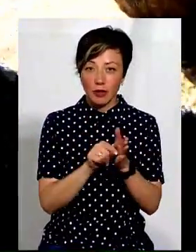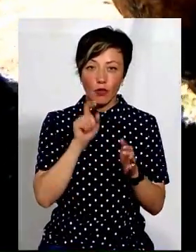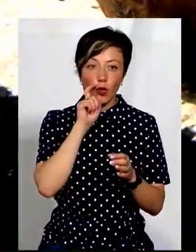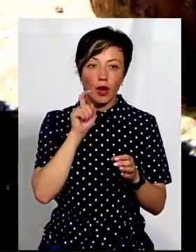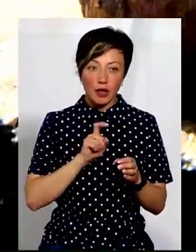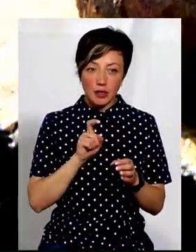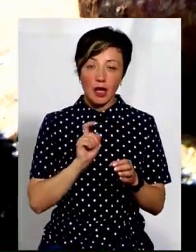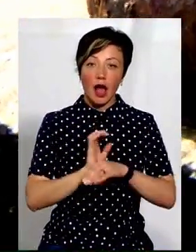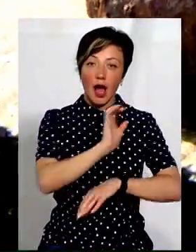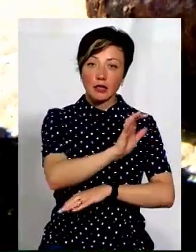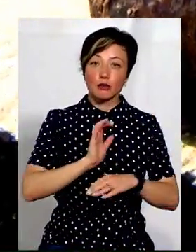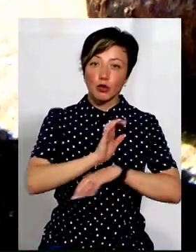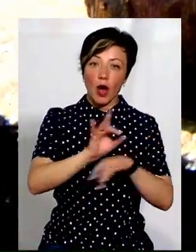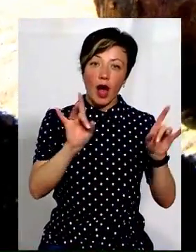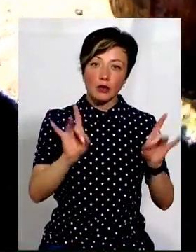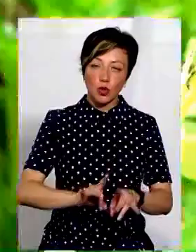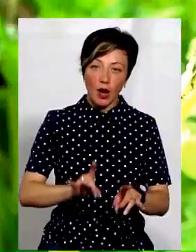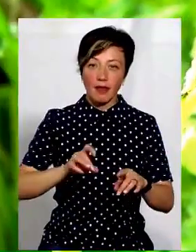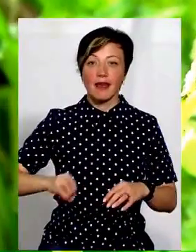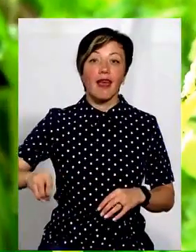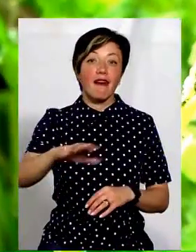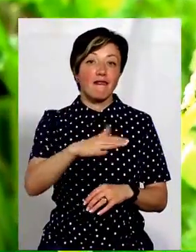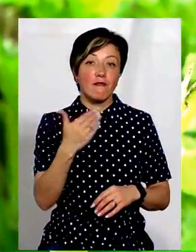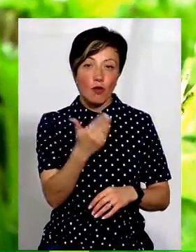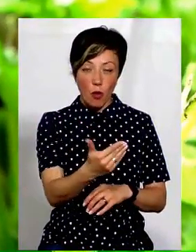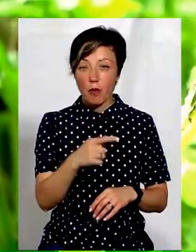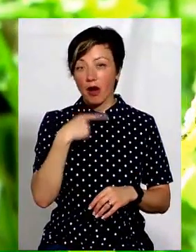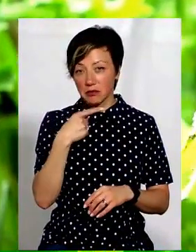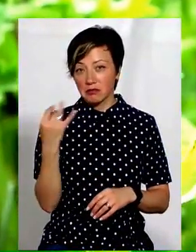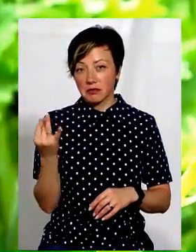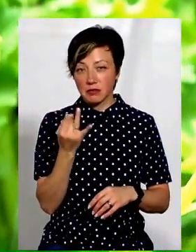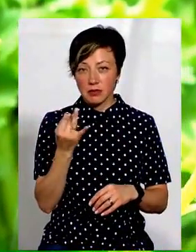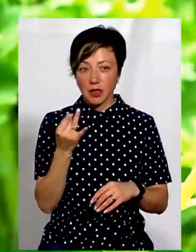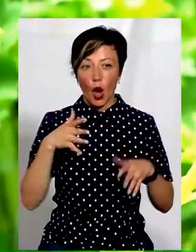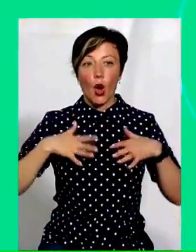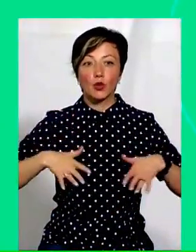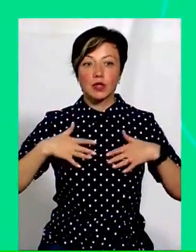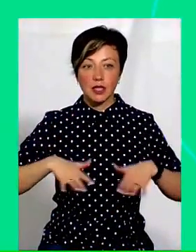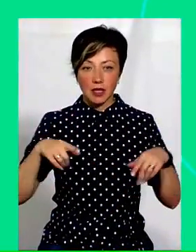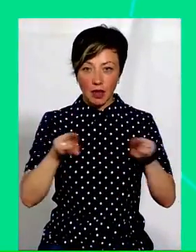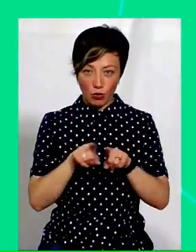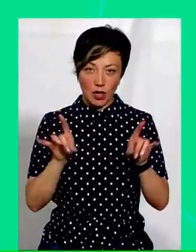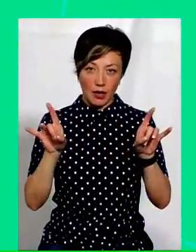равликами експортують у ресторани країни Європи. Каже, продукцією зацікавилися грузинські ресторатори.